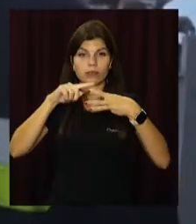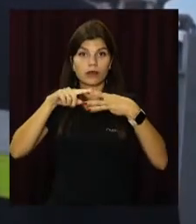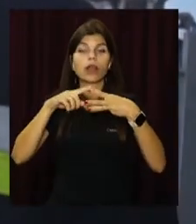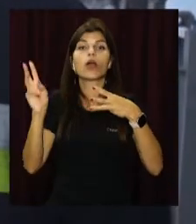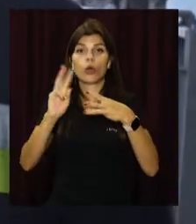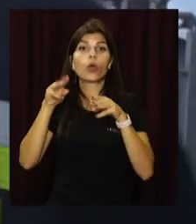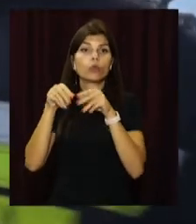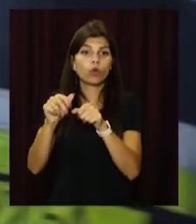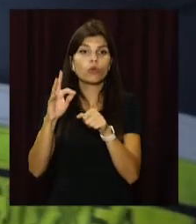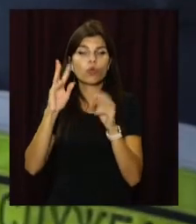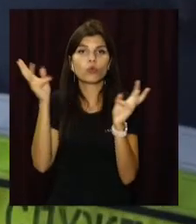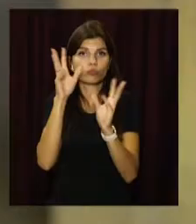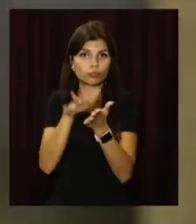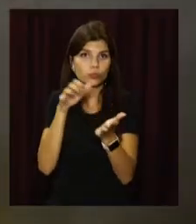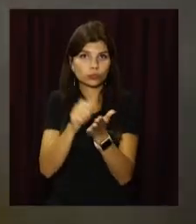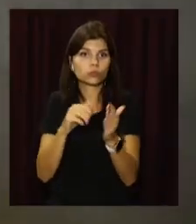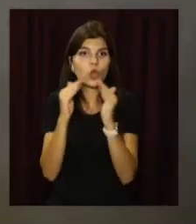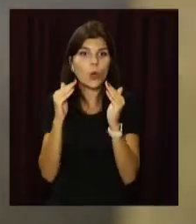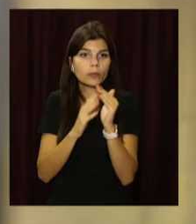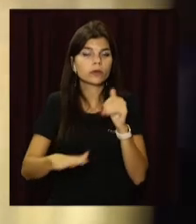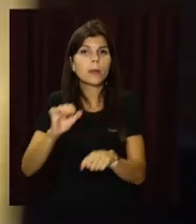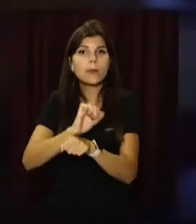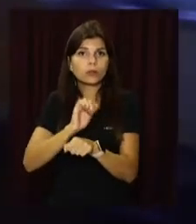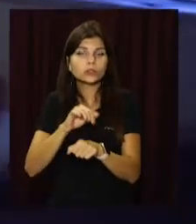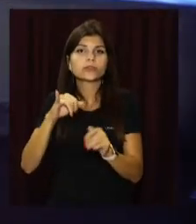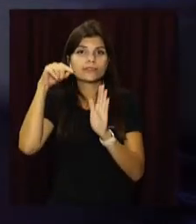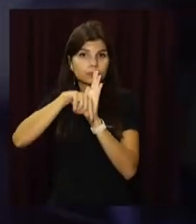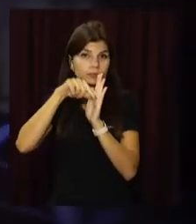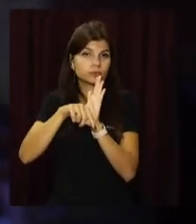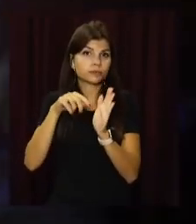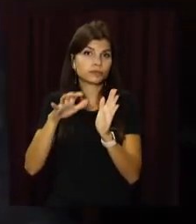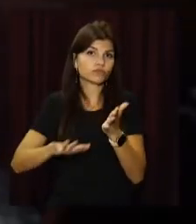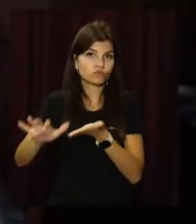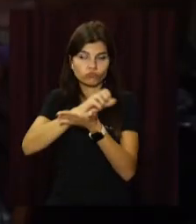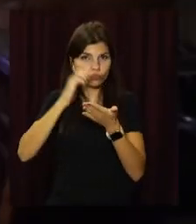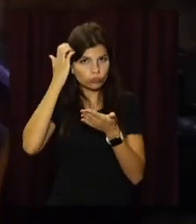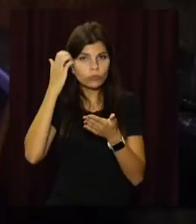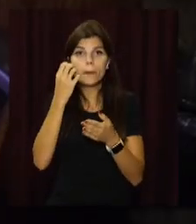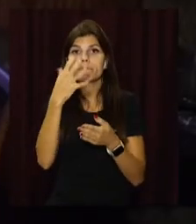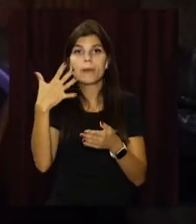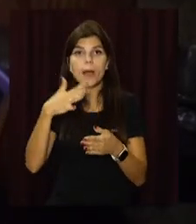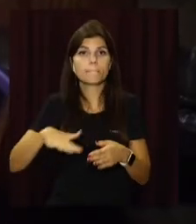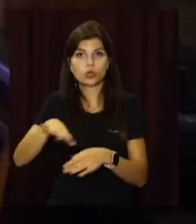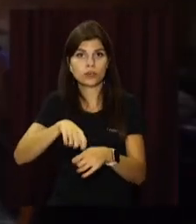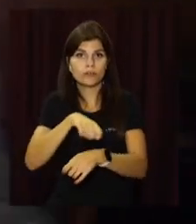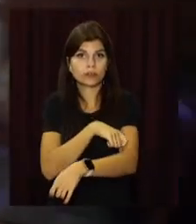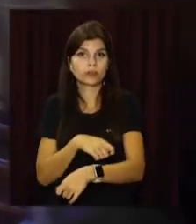приборкали, але вогонь пошкодив, домашнє майно на балконі та всередині помешкання на площі 15 квадратів.